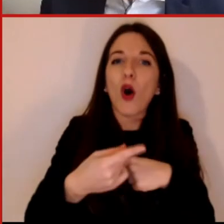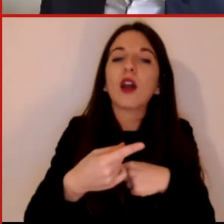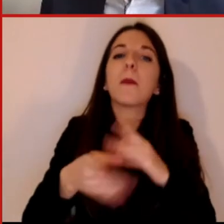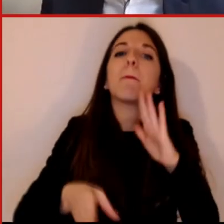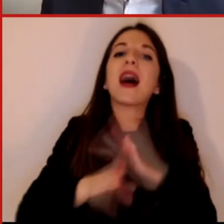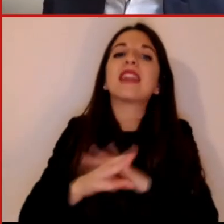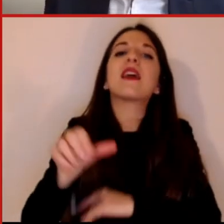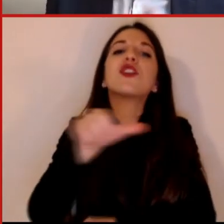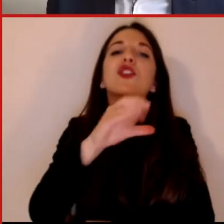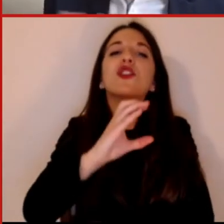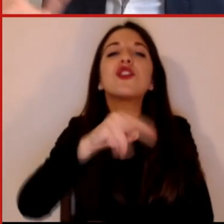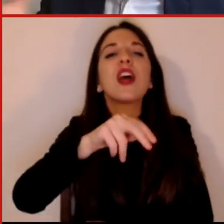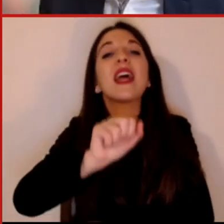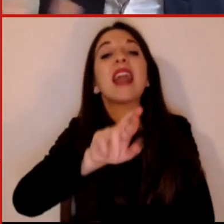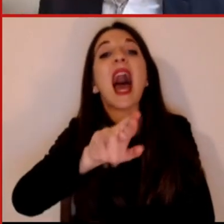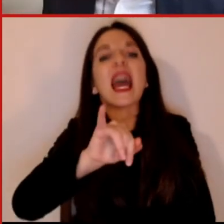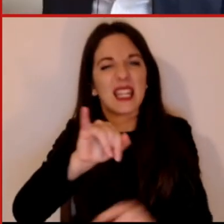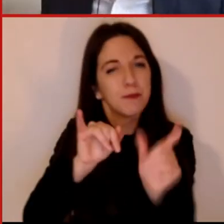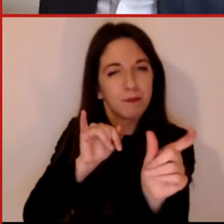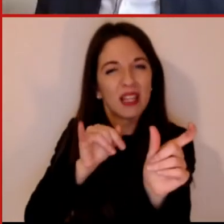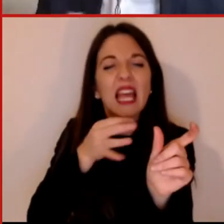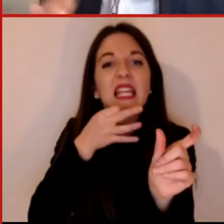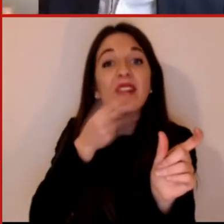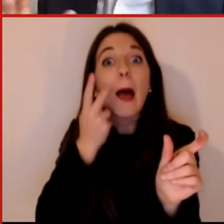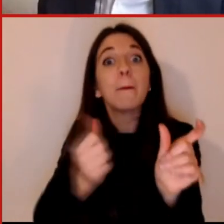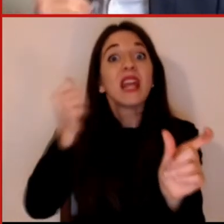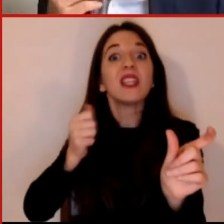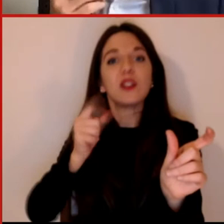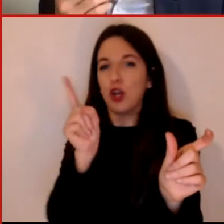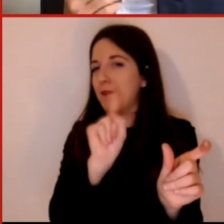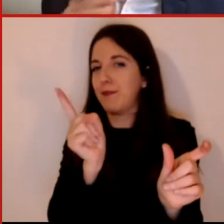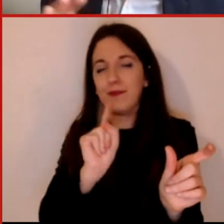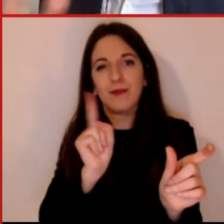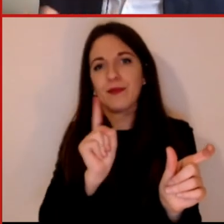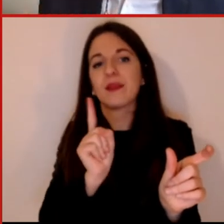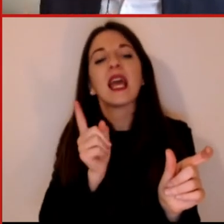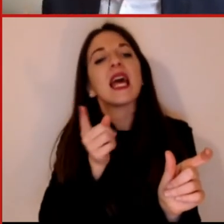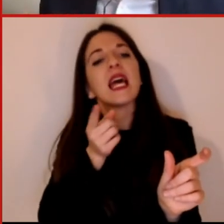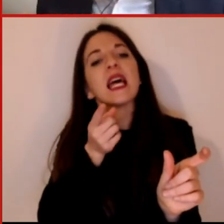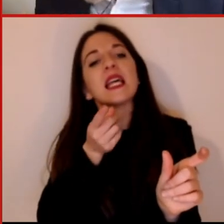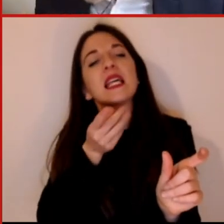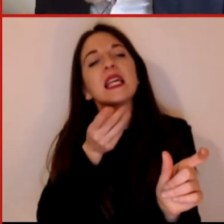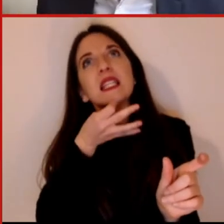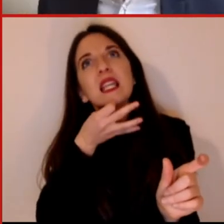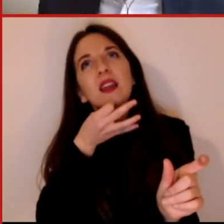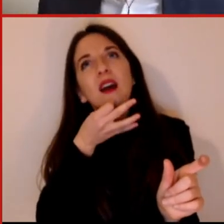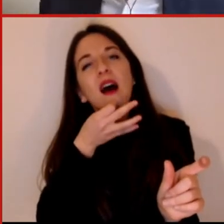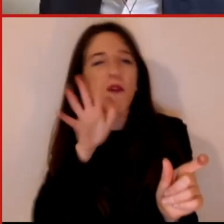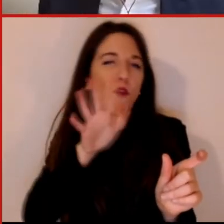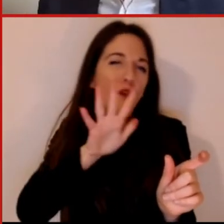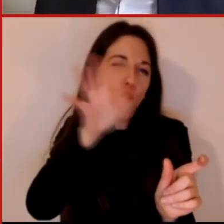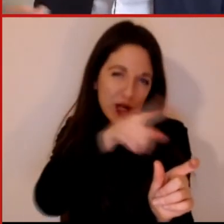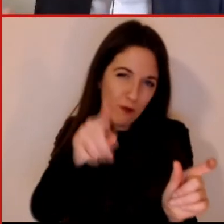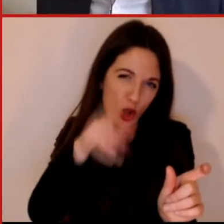previsioni, gli scenari sono e per chi è poi in generale e quindi magari ha anche una familiarità con tutto quello che è il mondo